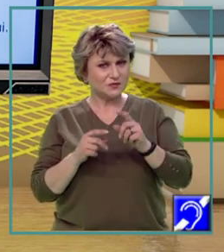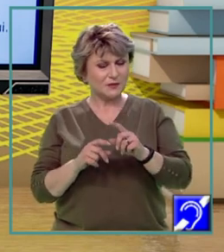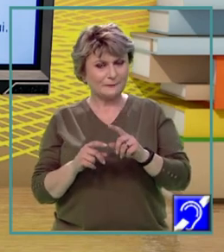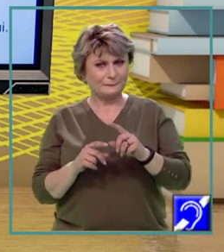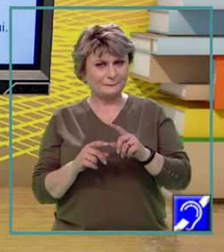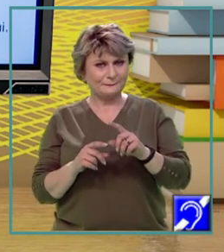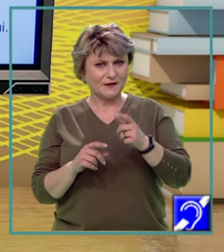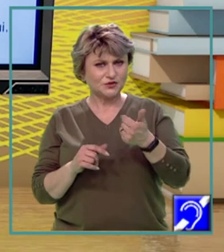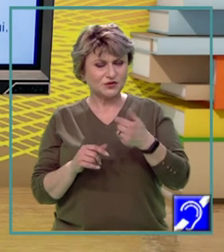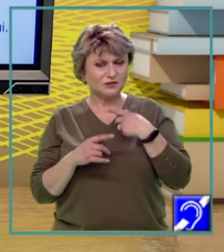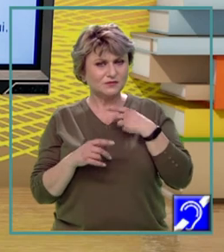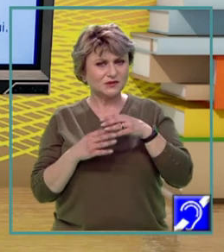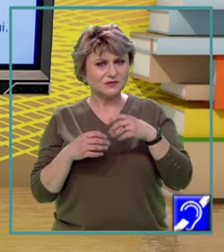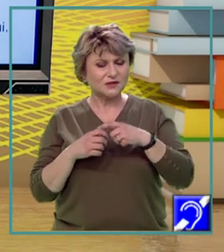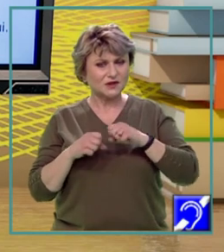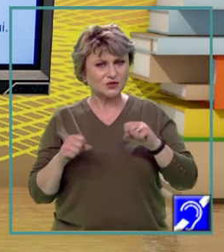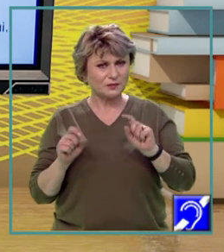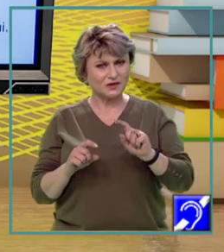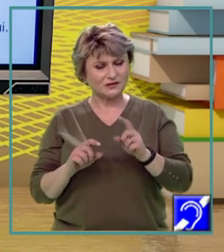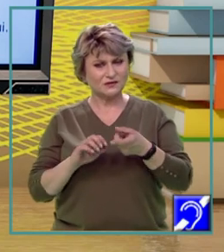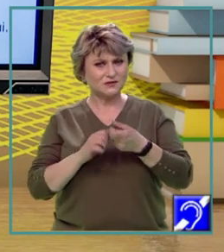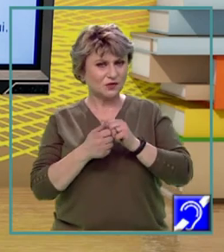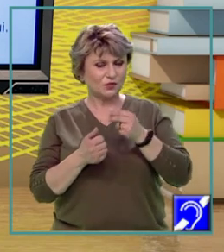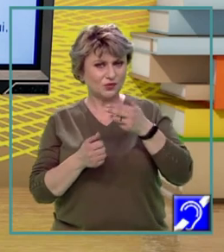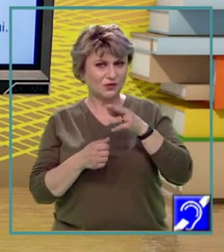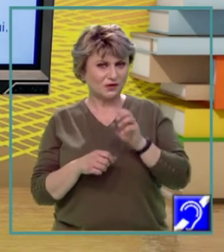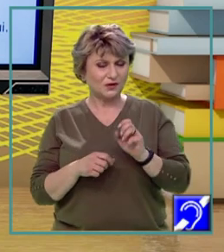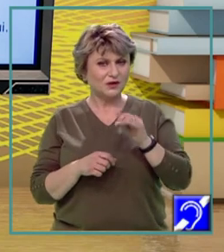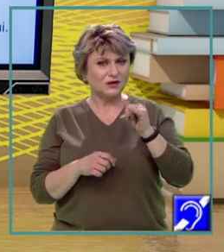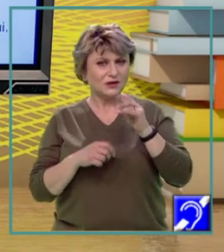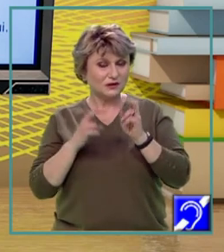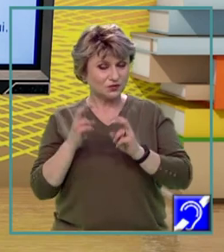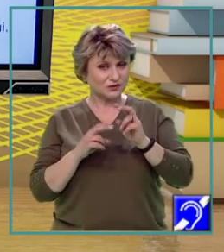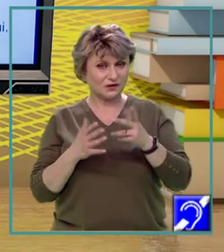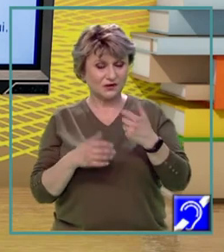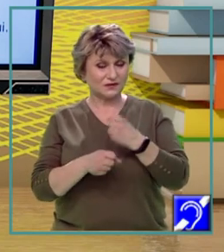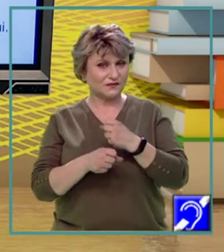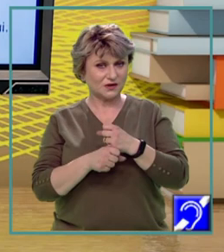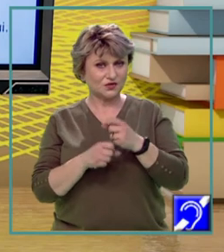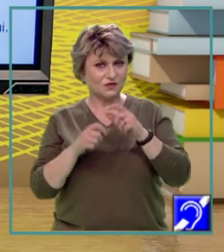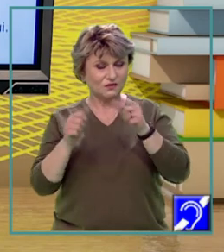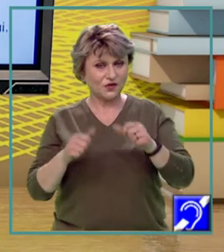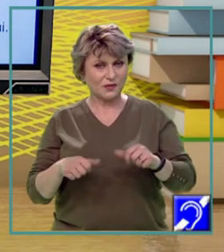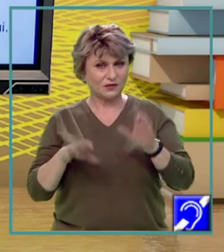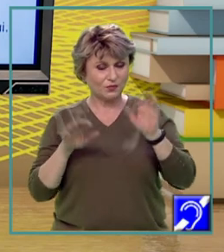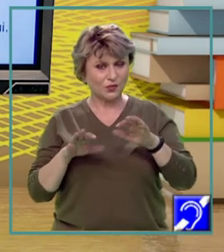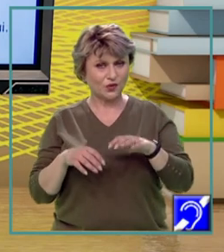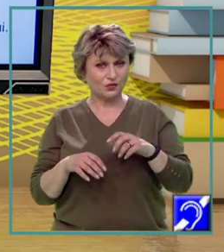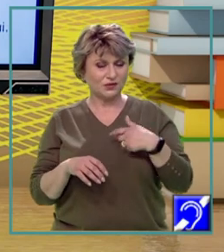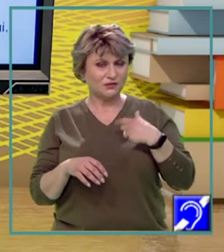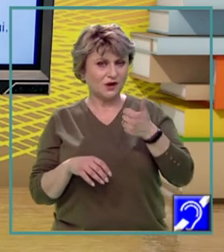pesticidelor și a îngreșomintelor chimice, sau poluarea industrială, care determină formarea ploilor acide,